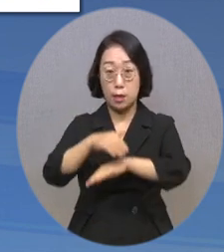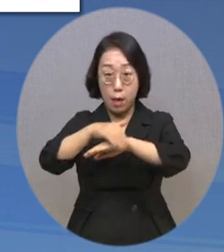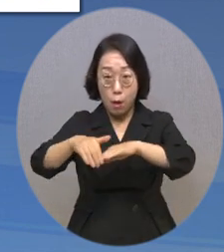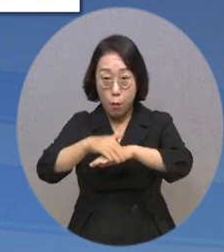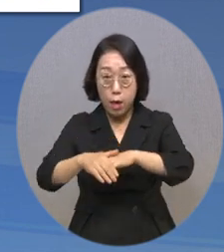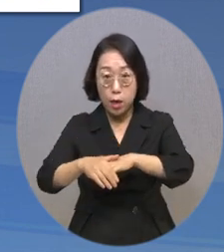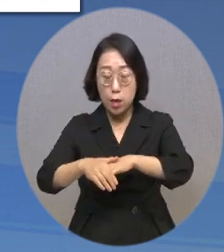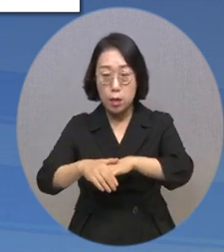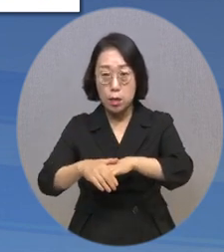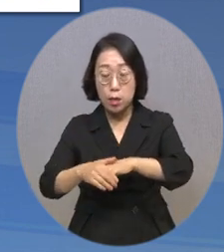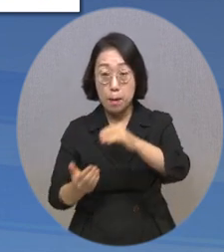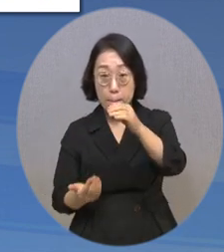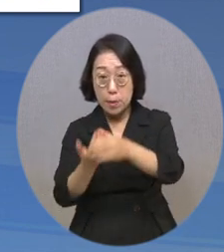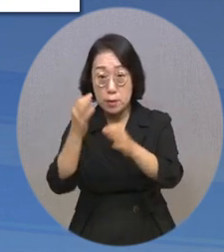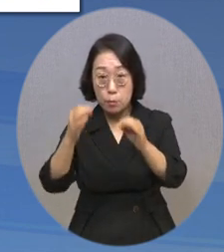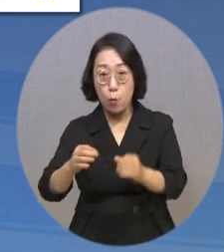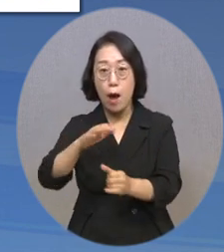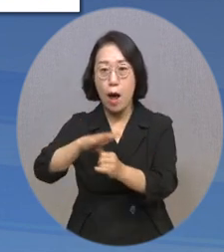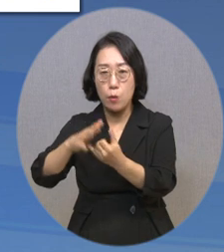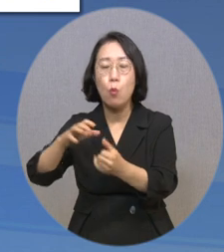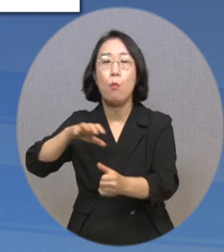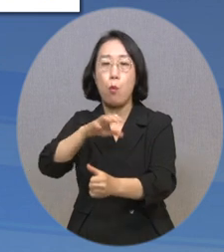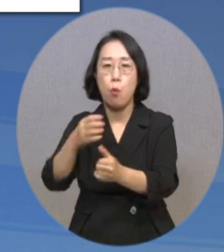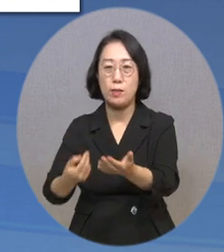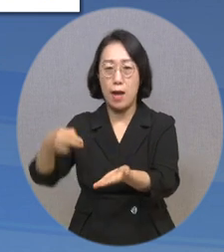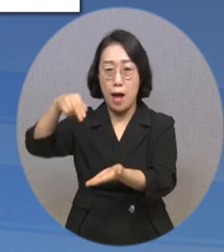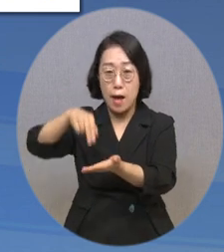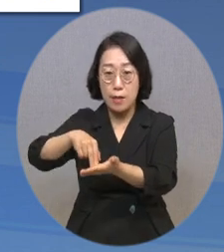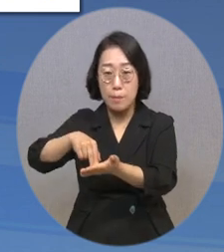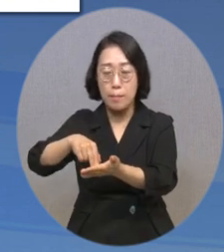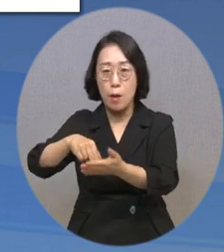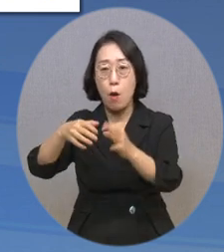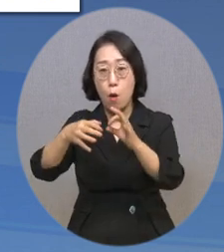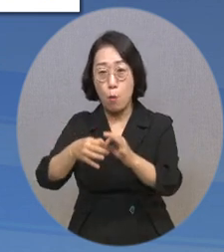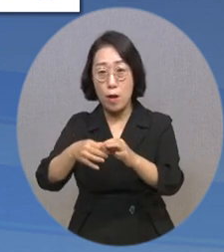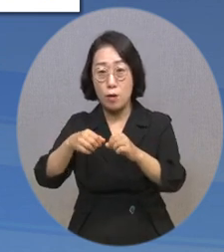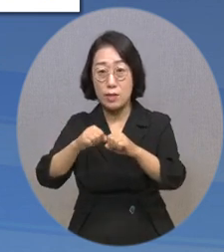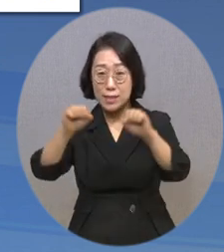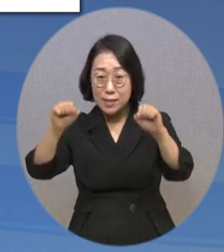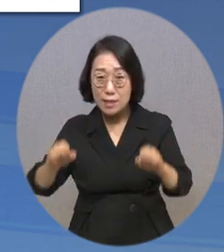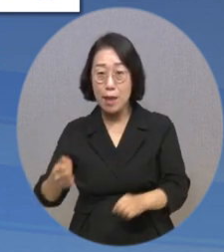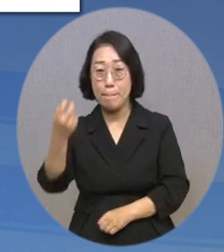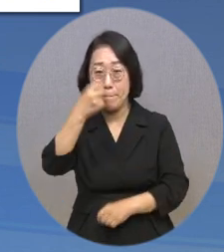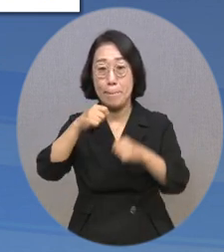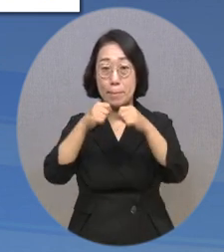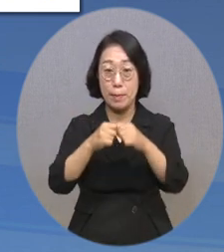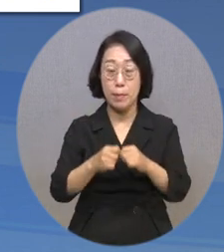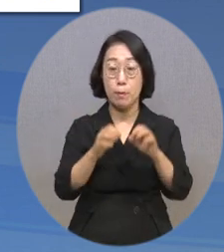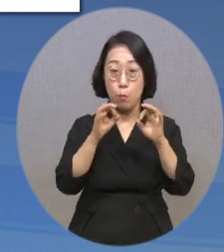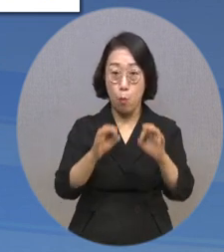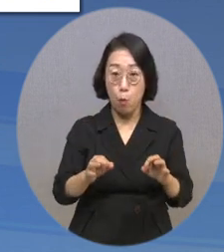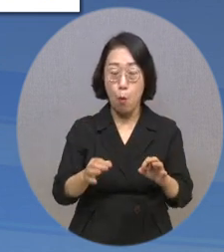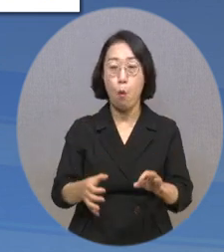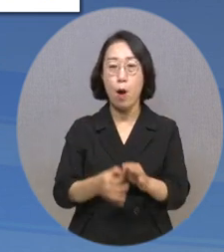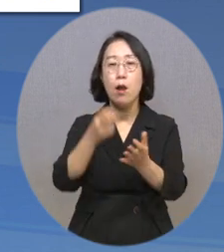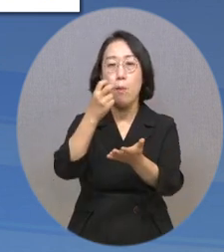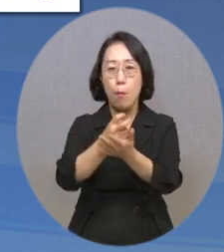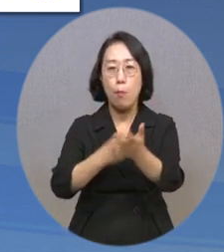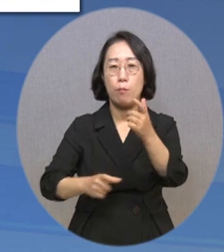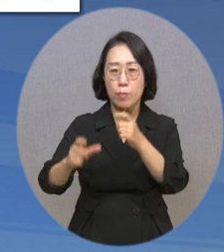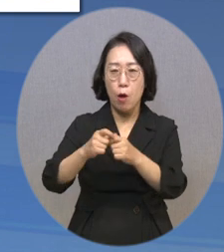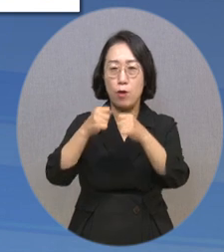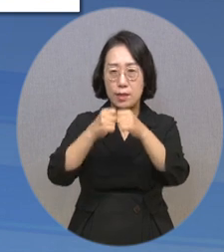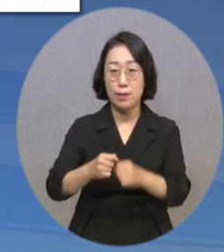사건을 계기로 아동보호체계 및 자립지원체계 전반을 꼼꼼히 점검하고 관련 정책과 제도를 보완하겠다며